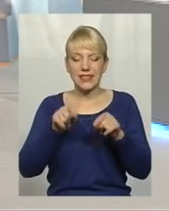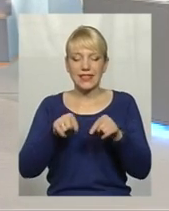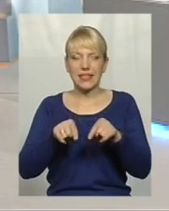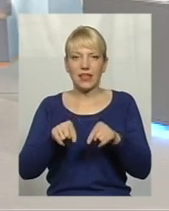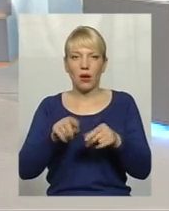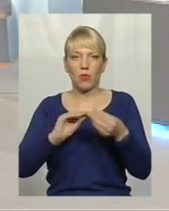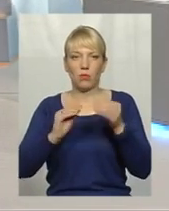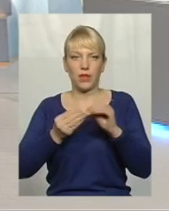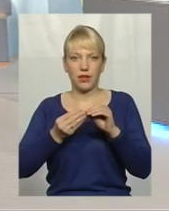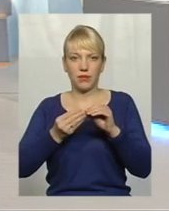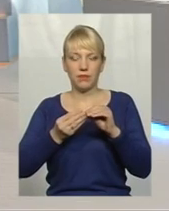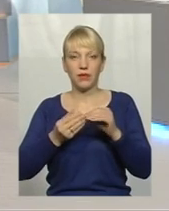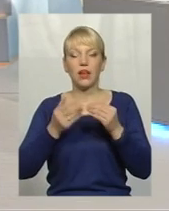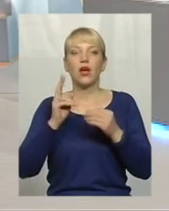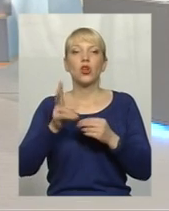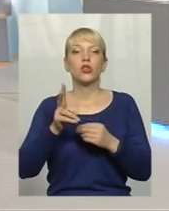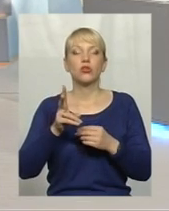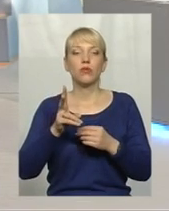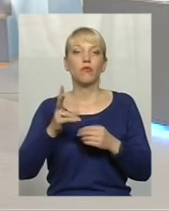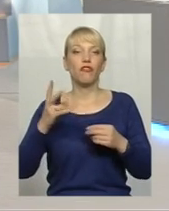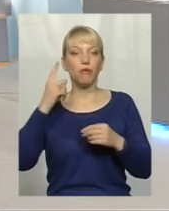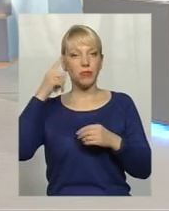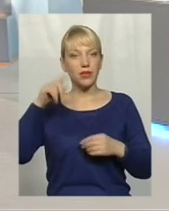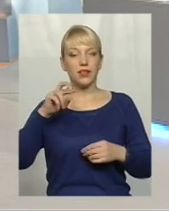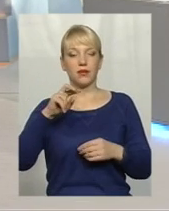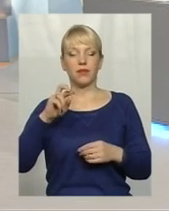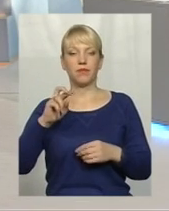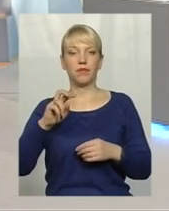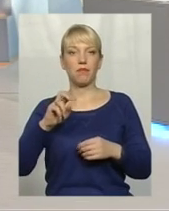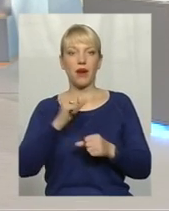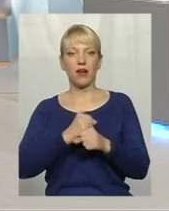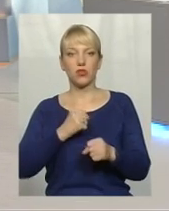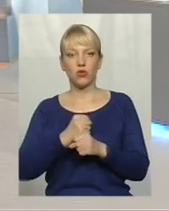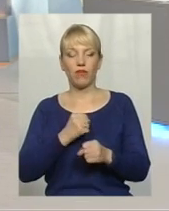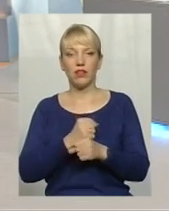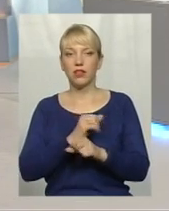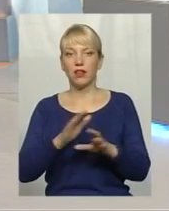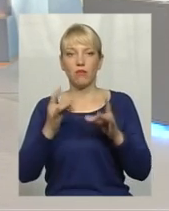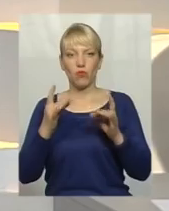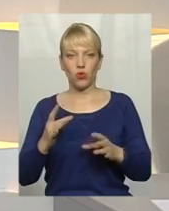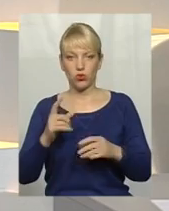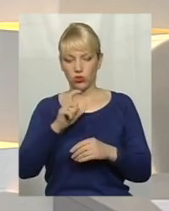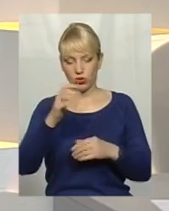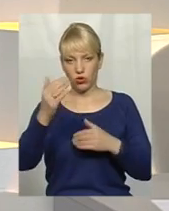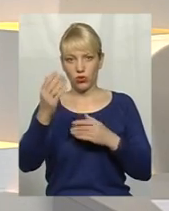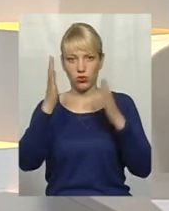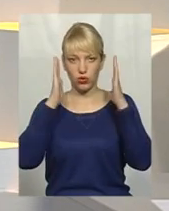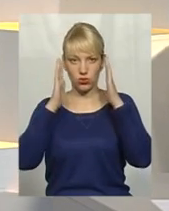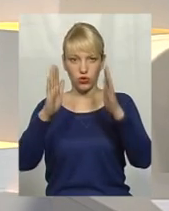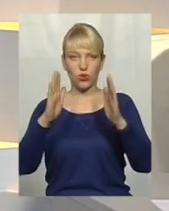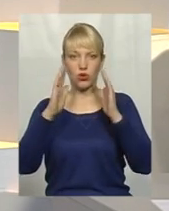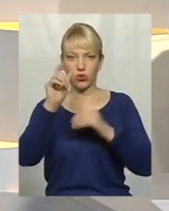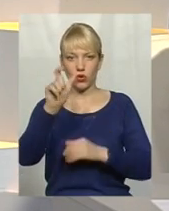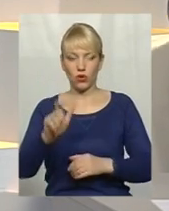Який вмітиме працювати не просто з чоловіком, а з чоловіком, який